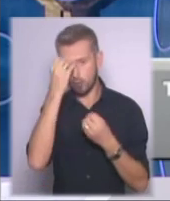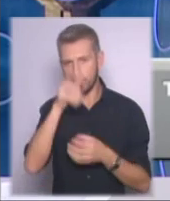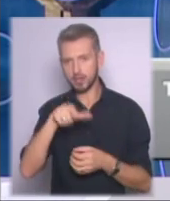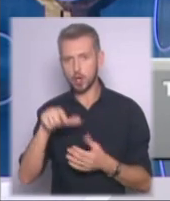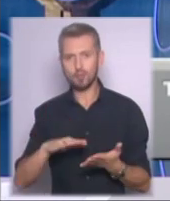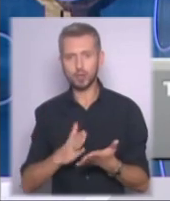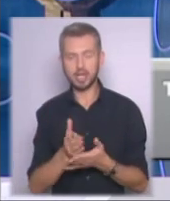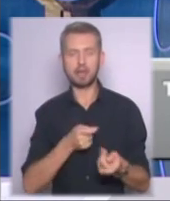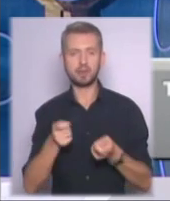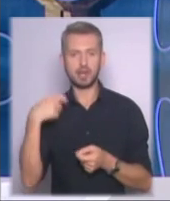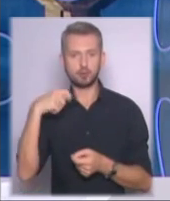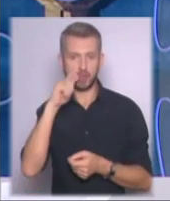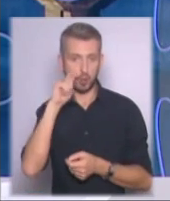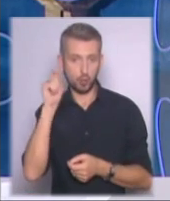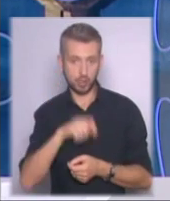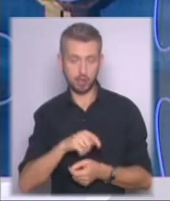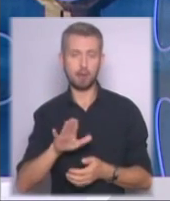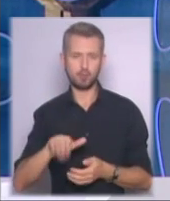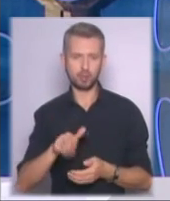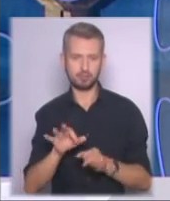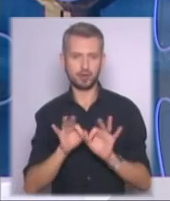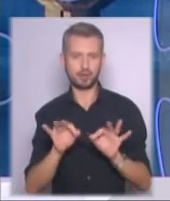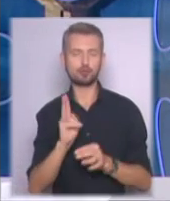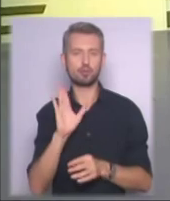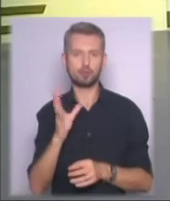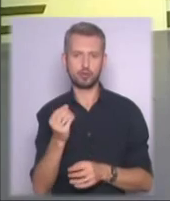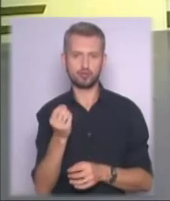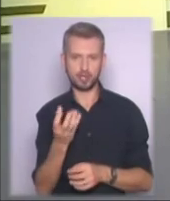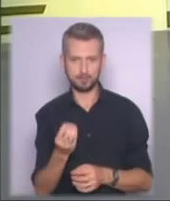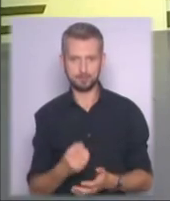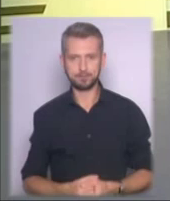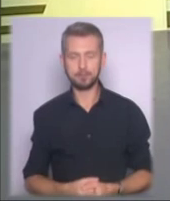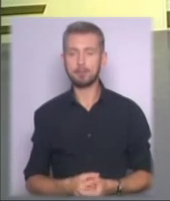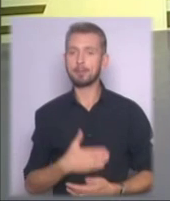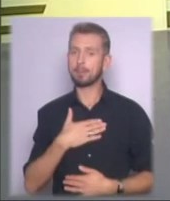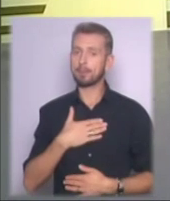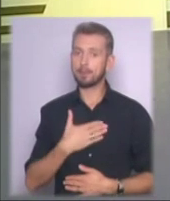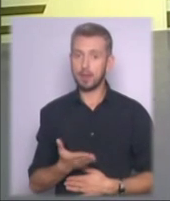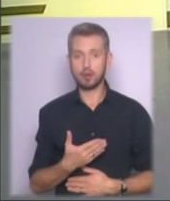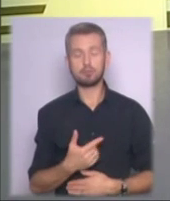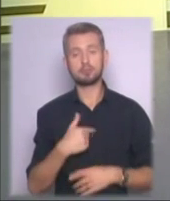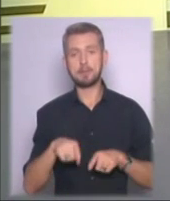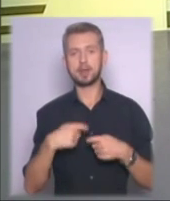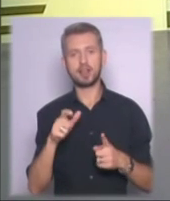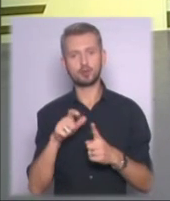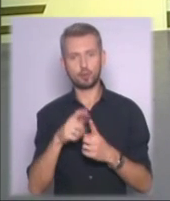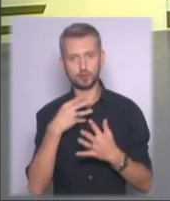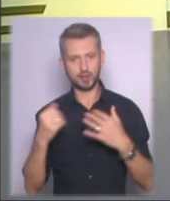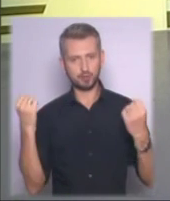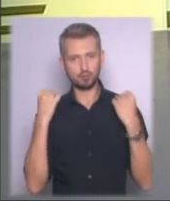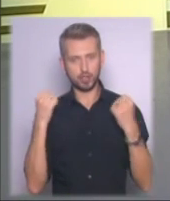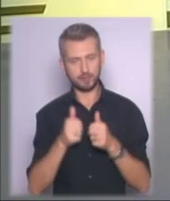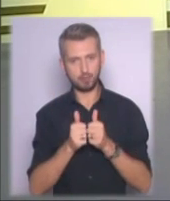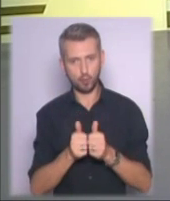Пізніше продовжимо, але я ще обов'язково пронансую, хто буде у нашій студії. Дякую тобі, Олено. Дякуємо. Ну, а я передаю слово своїм спортивним